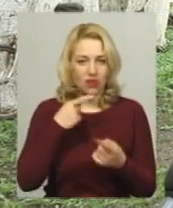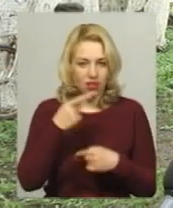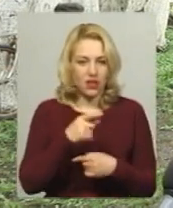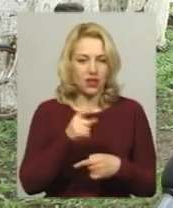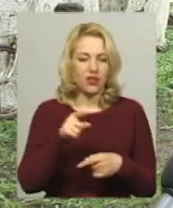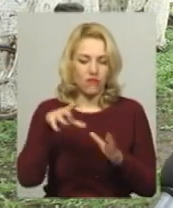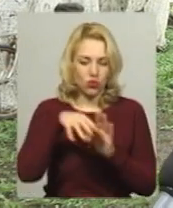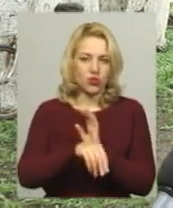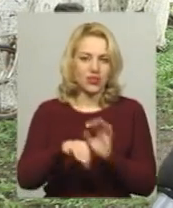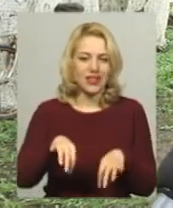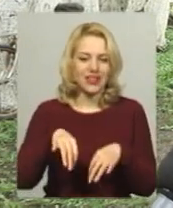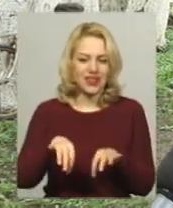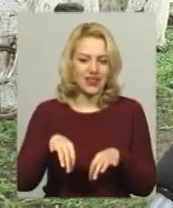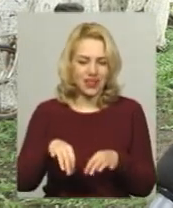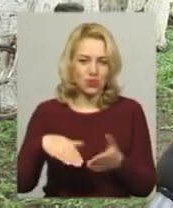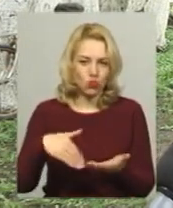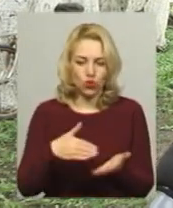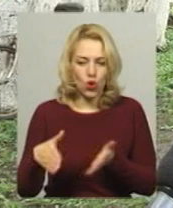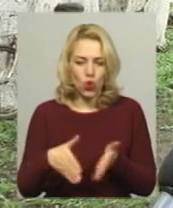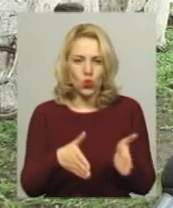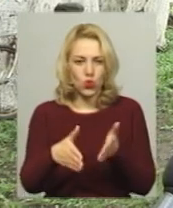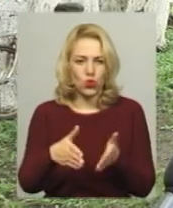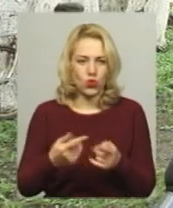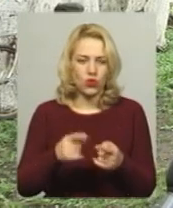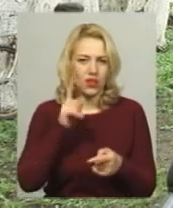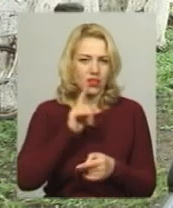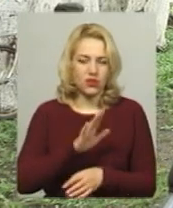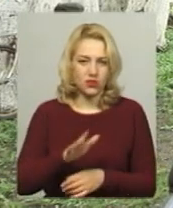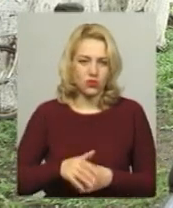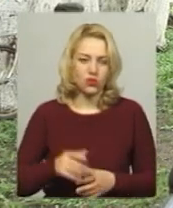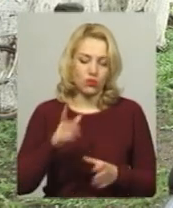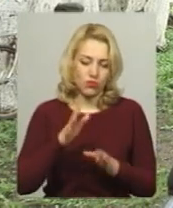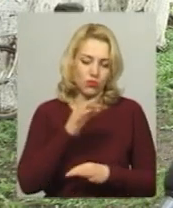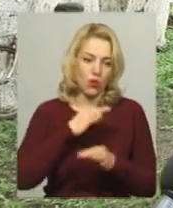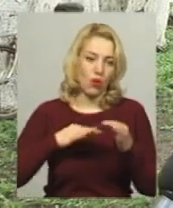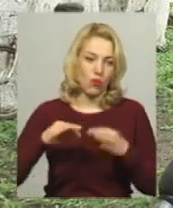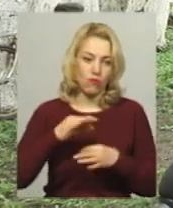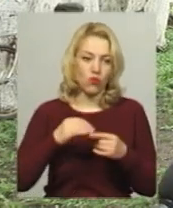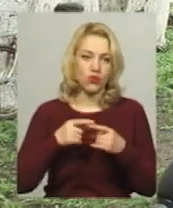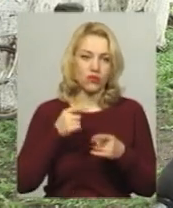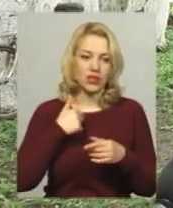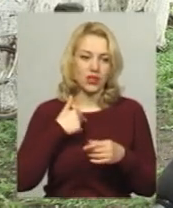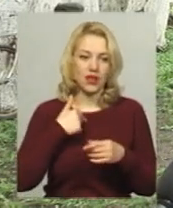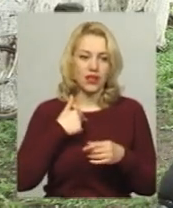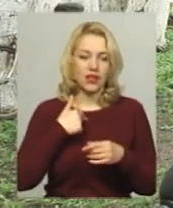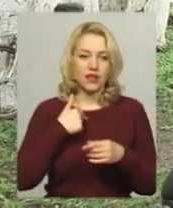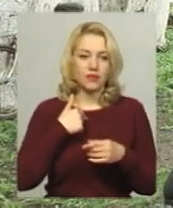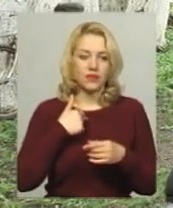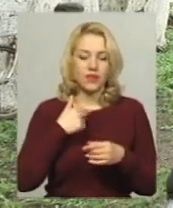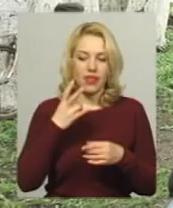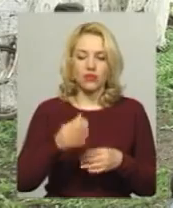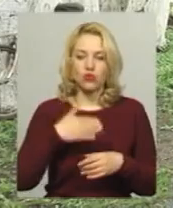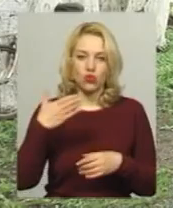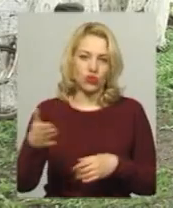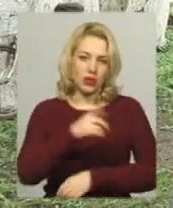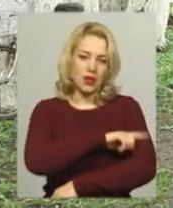транспортна розв'язка така, щоб доїжджати. Будемо обговорювати питання я на стороні медицини і